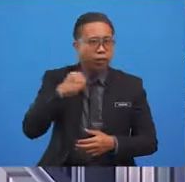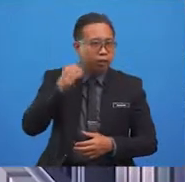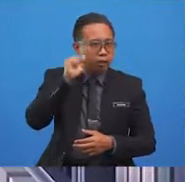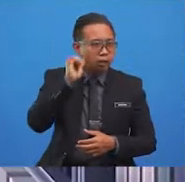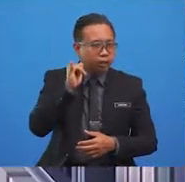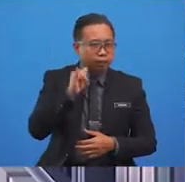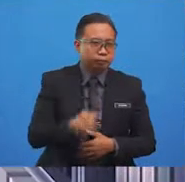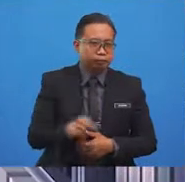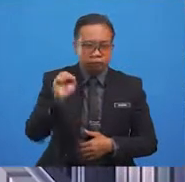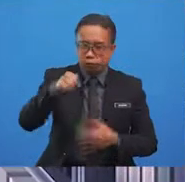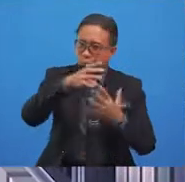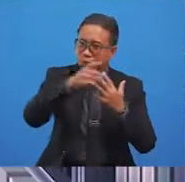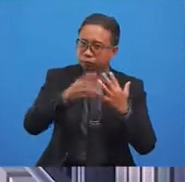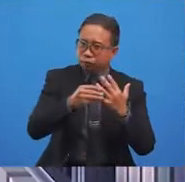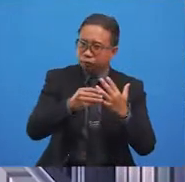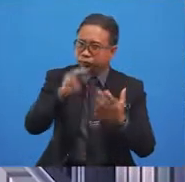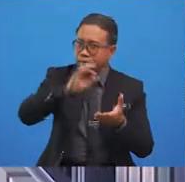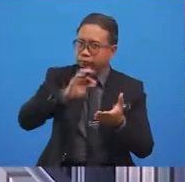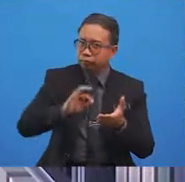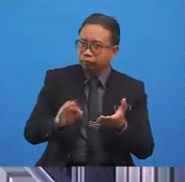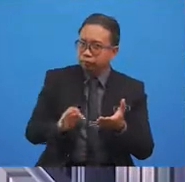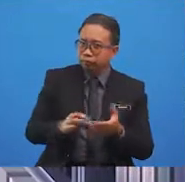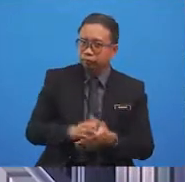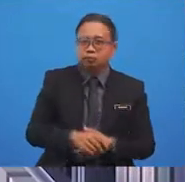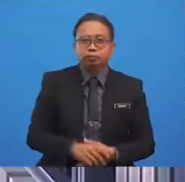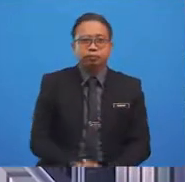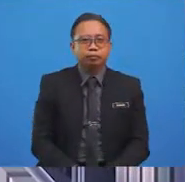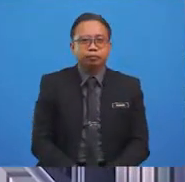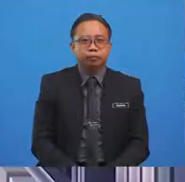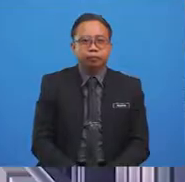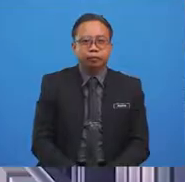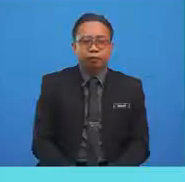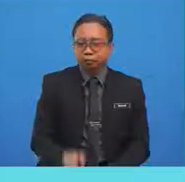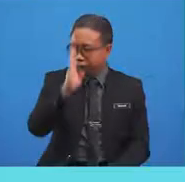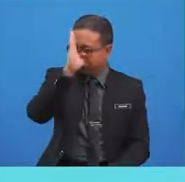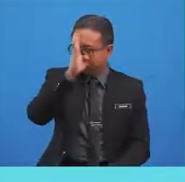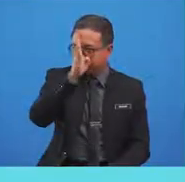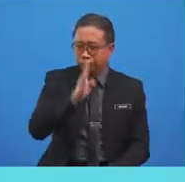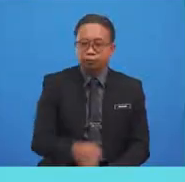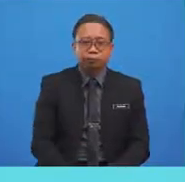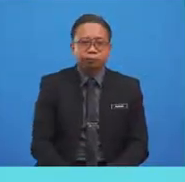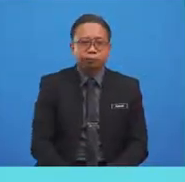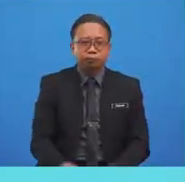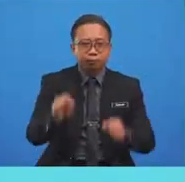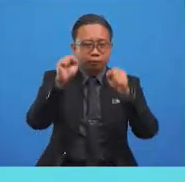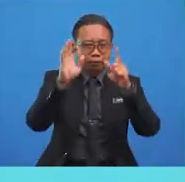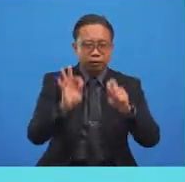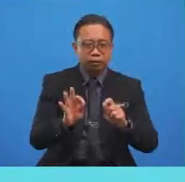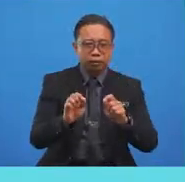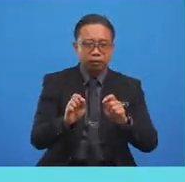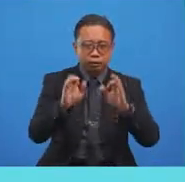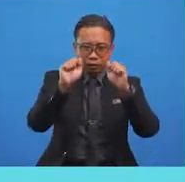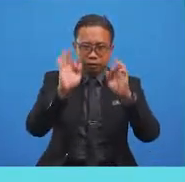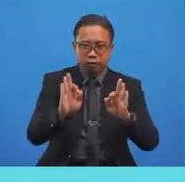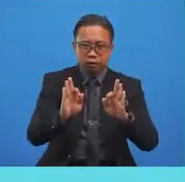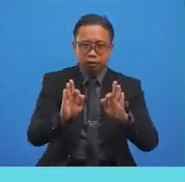You can choose to write or draw. Be creative. Saturday, free